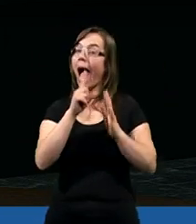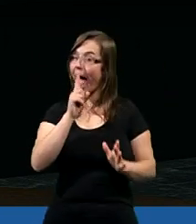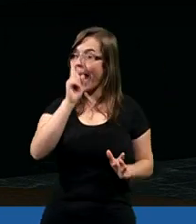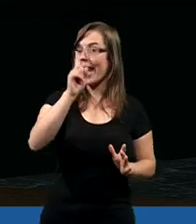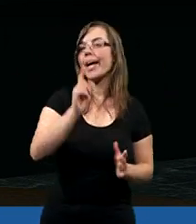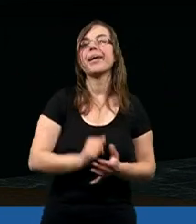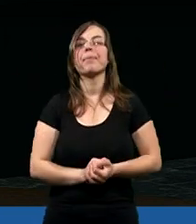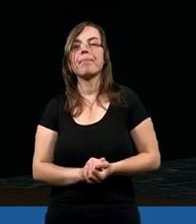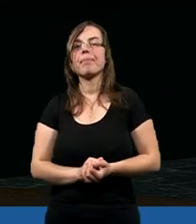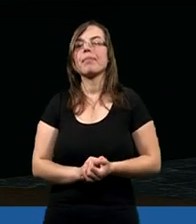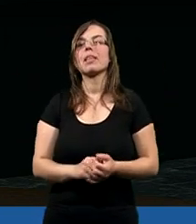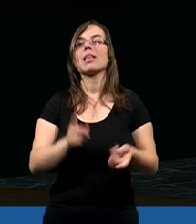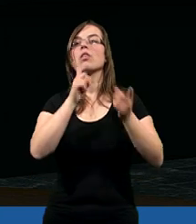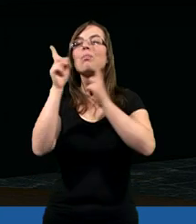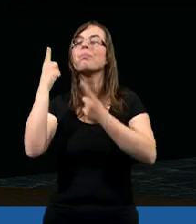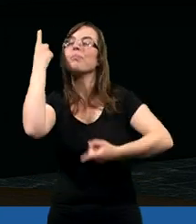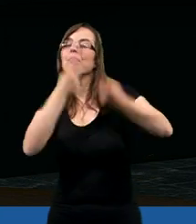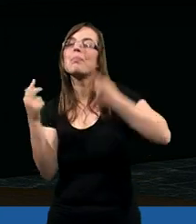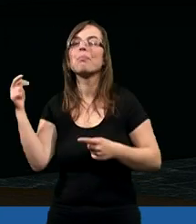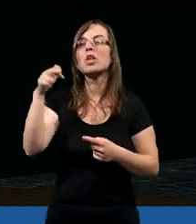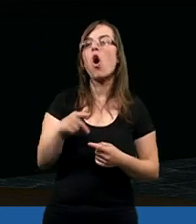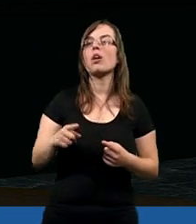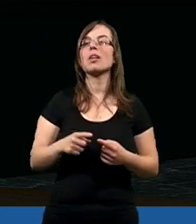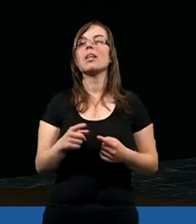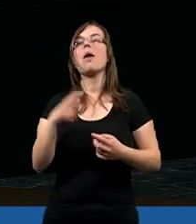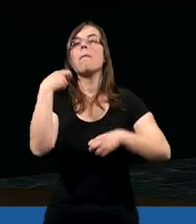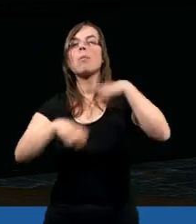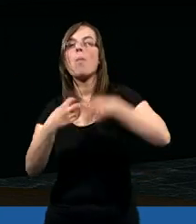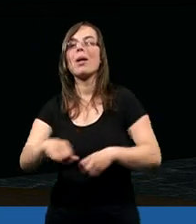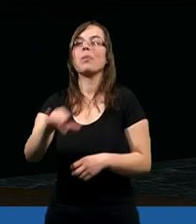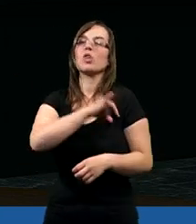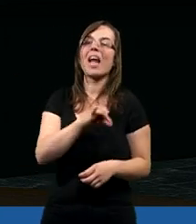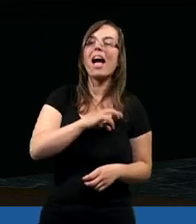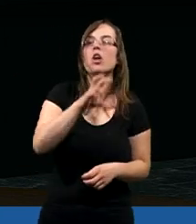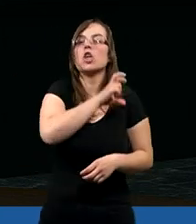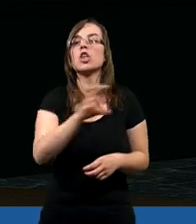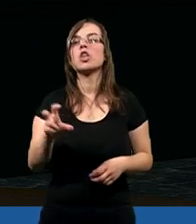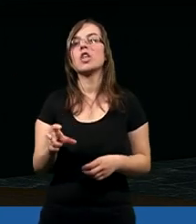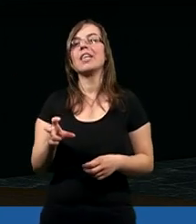ale przychodzi mi czasem na myśl, że z problemami grzechu,